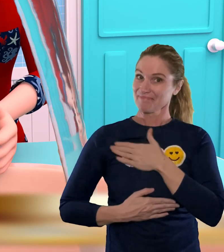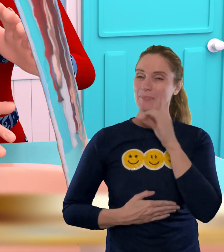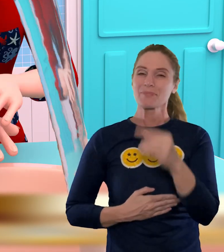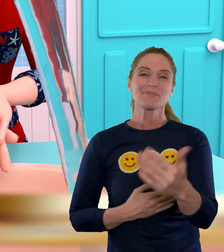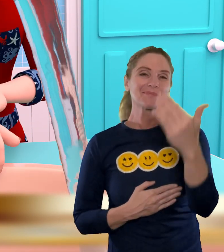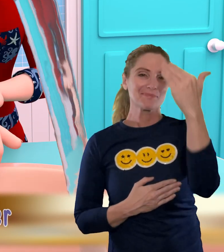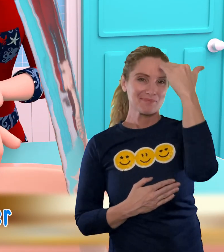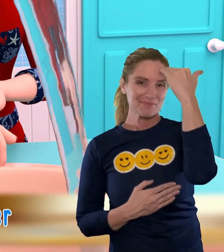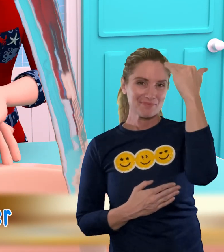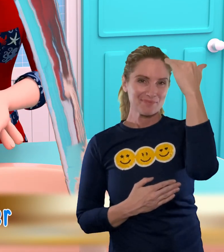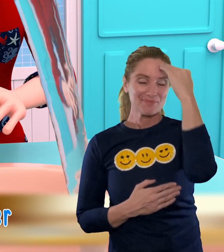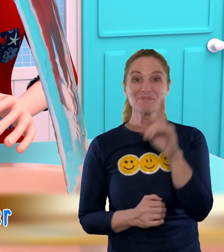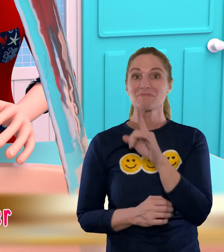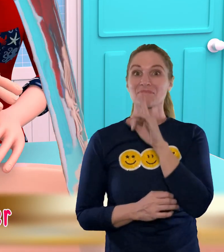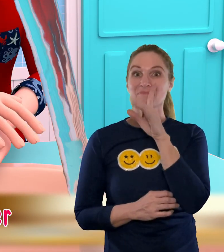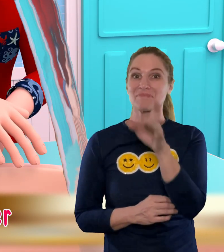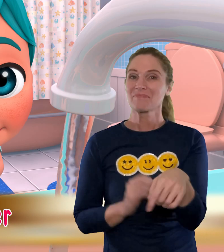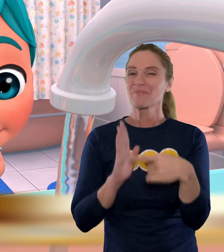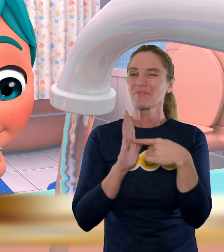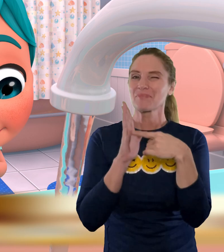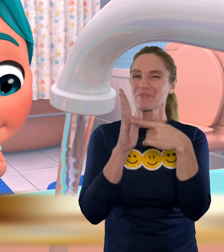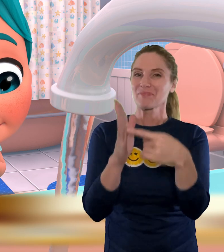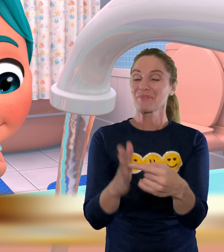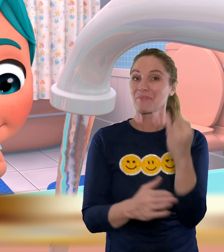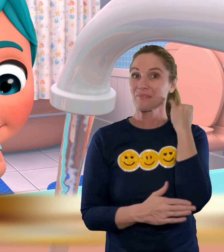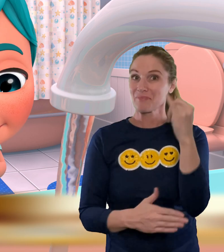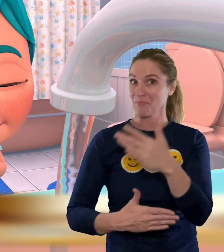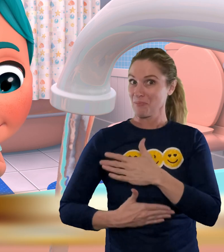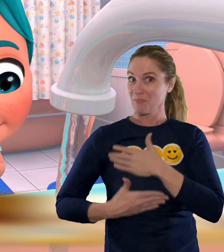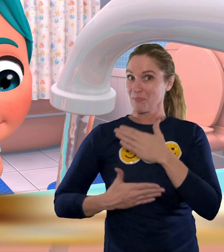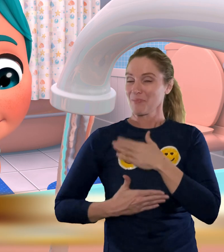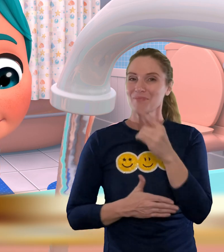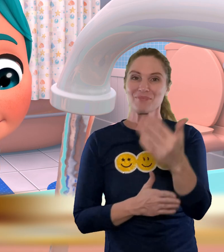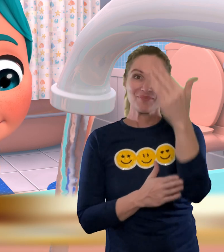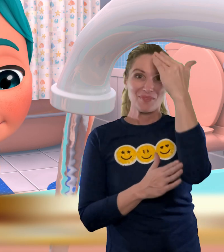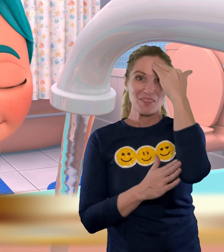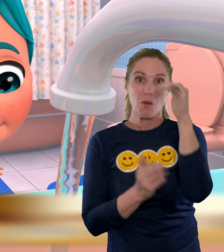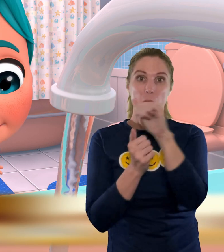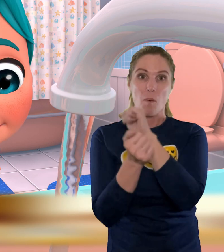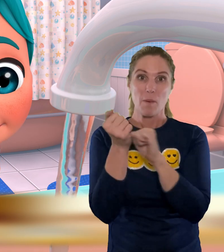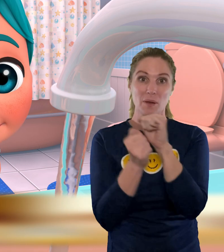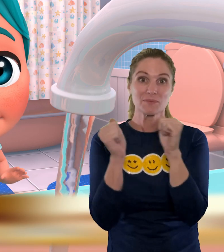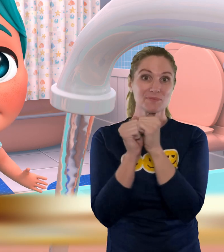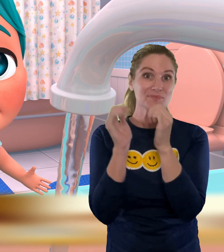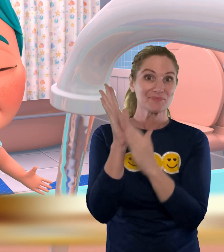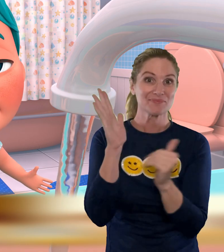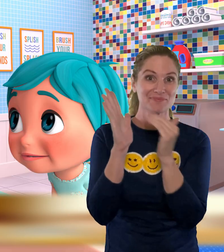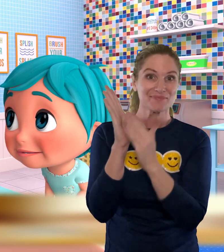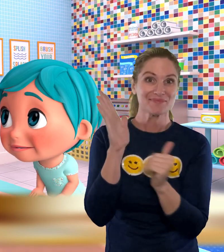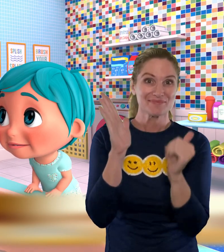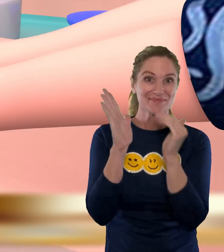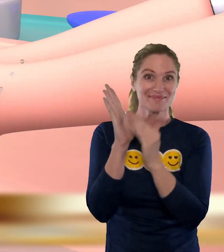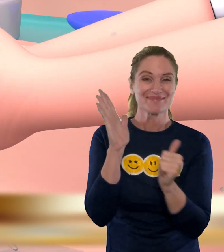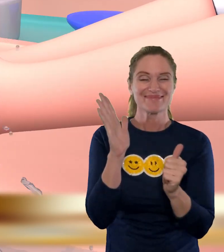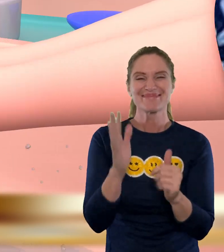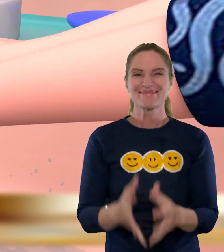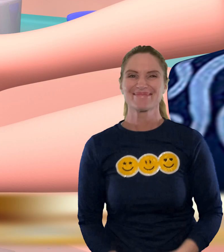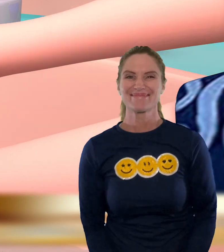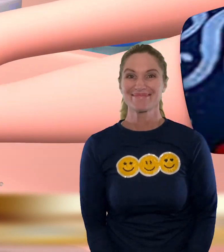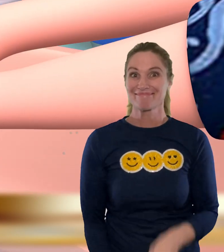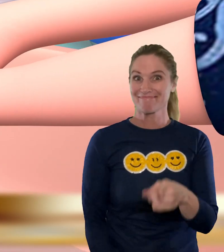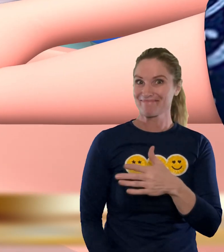Wenn du glücklich bist Und heiter Ja, dann sag es allen weiter Wenn du glücklich bist Dann reib sie ein mit Seife